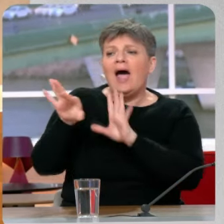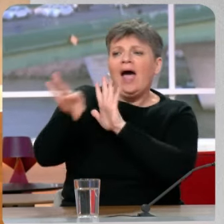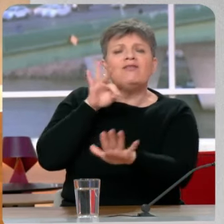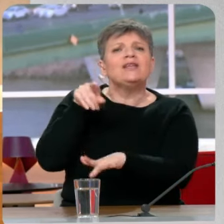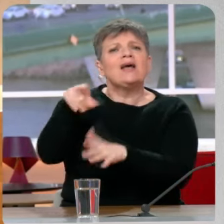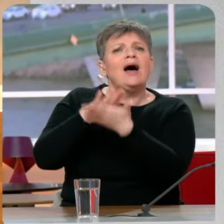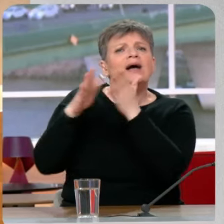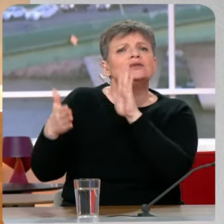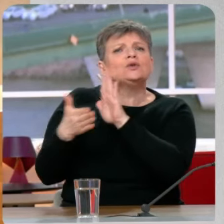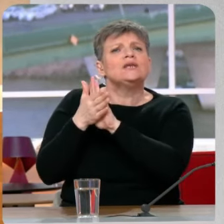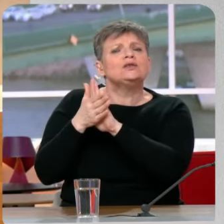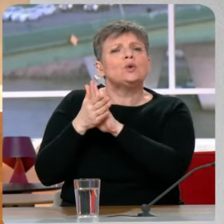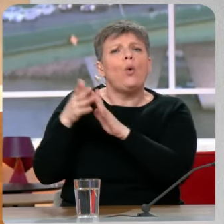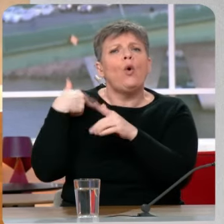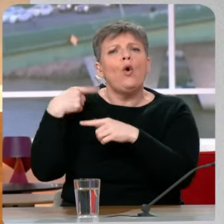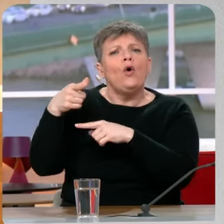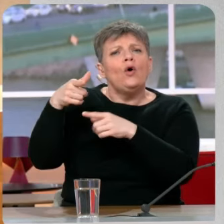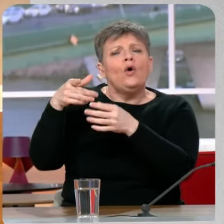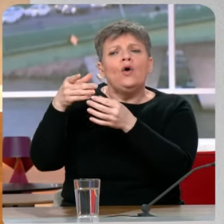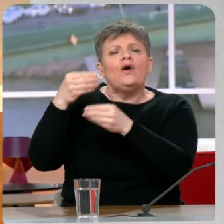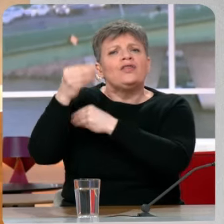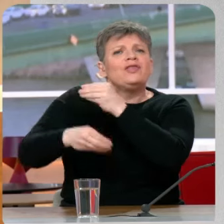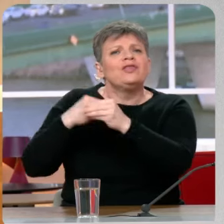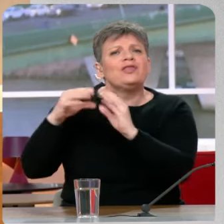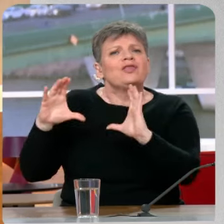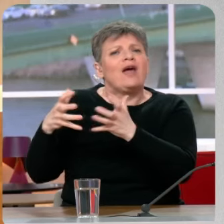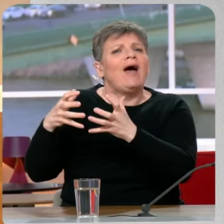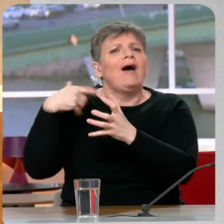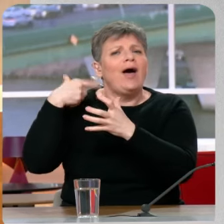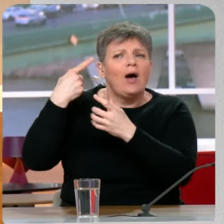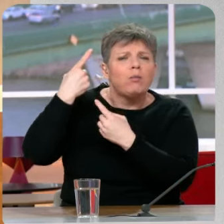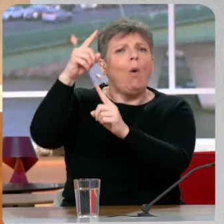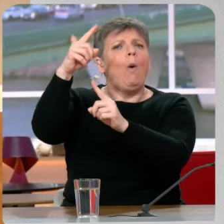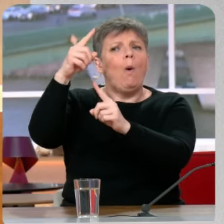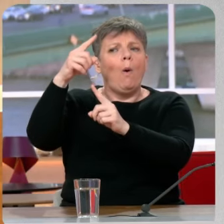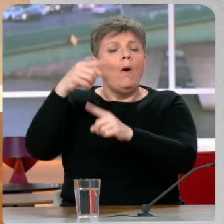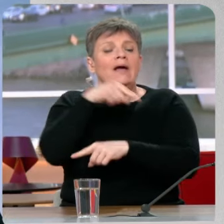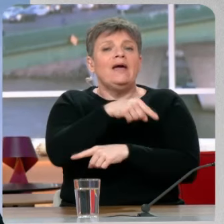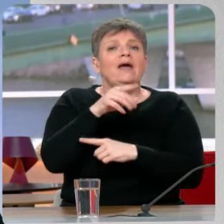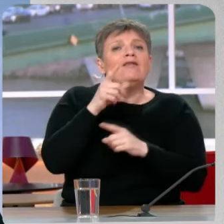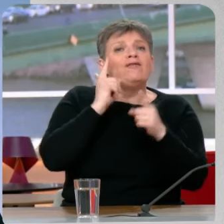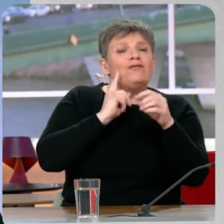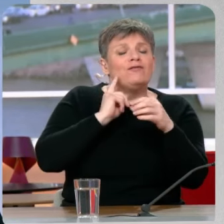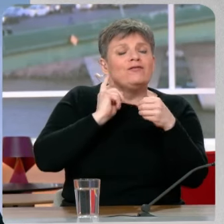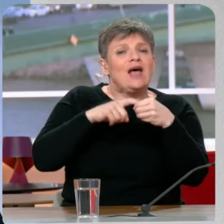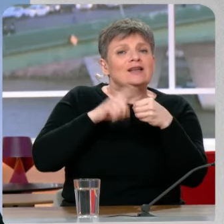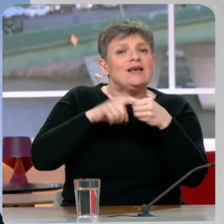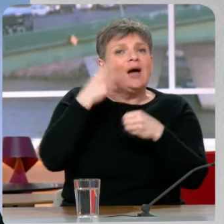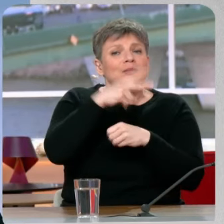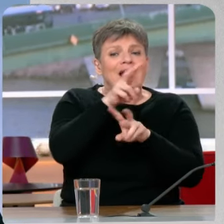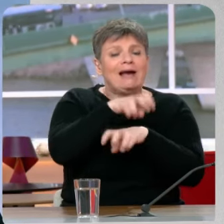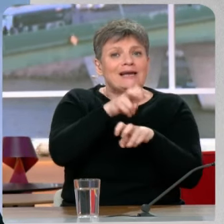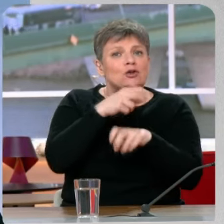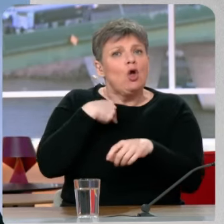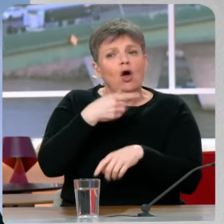La FNSEA a menacé de ne pas se déplacer demain au grand débat si les soulèvements de la terre étaient présents. Est-ce qu'il fallait les inviter ? Les